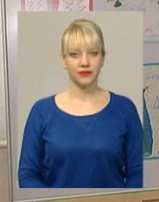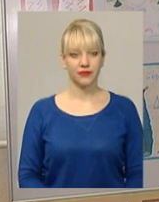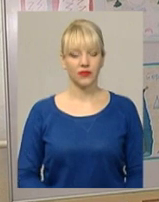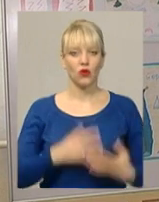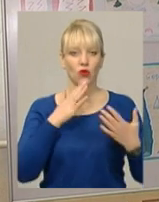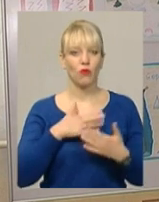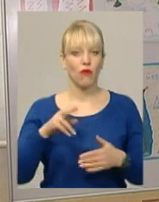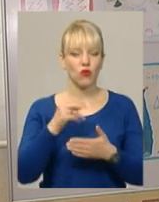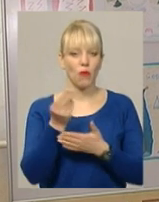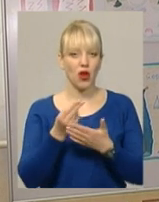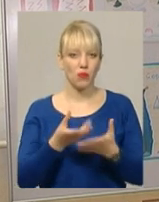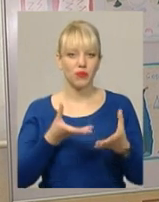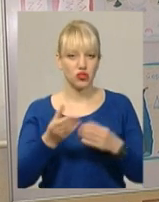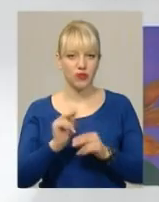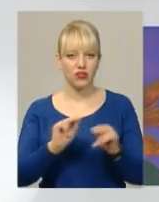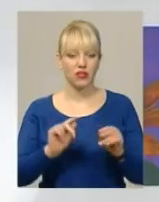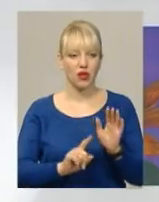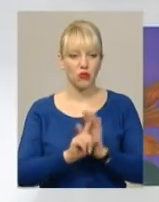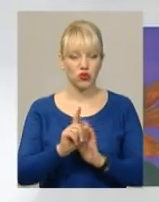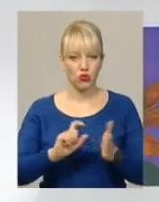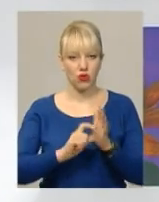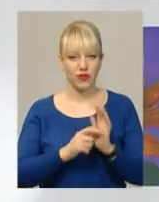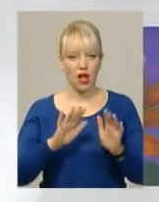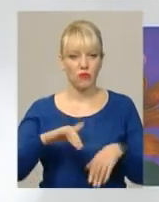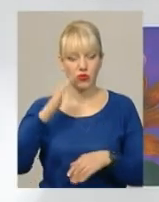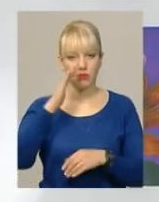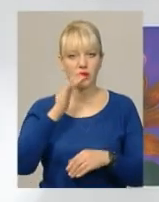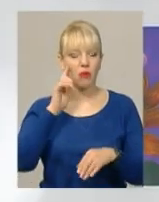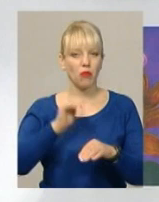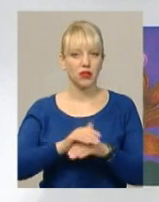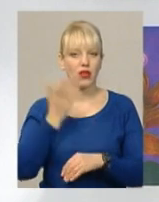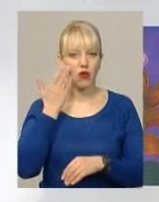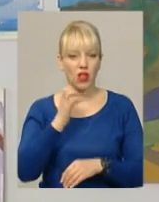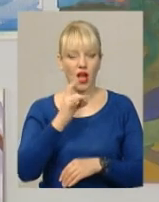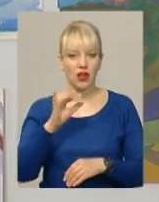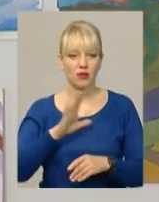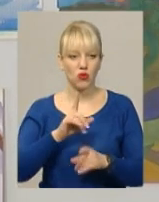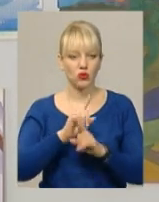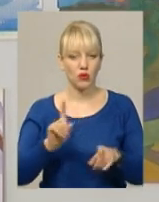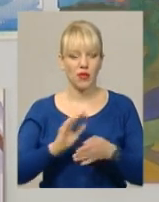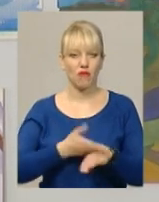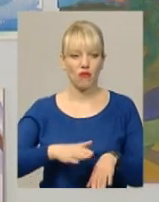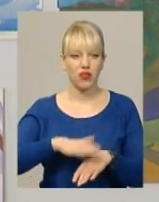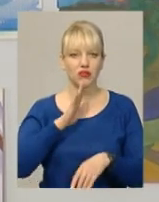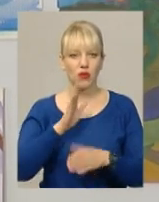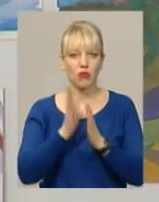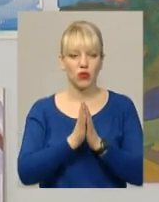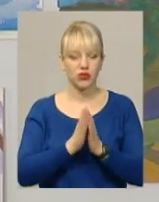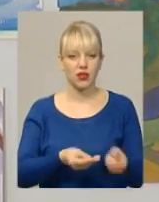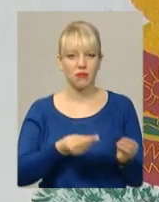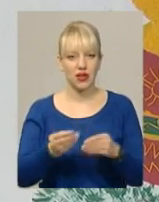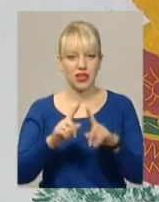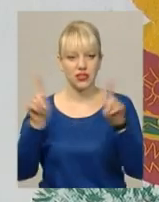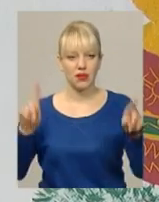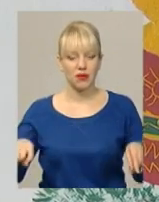Любов до малювання й прищепила вчителька початкових класів. А потім батьки помітили, що коли Аріні було особливо важко, вона просила перенести аркуш